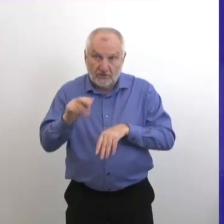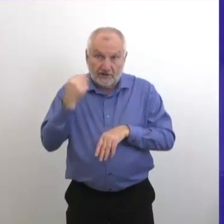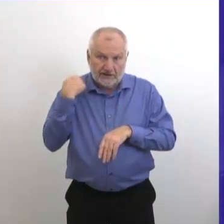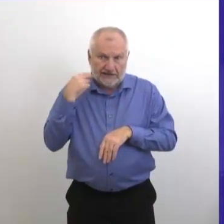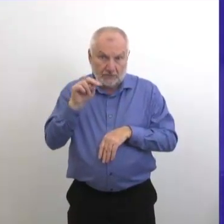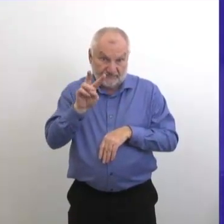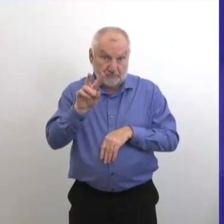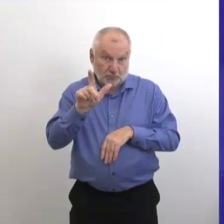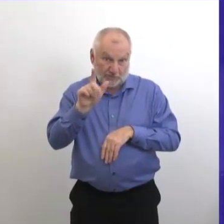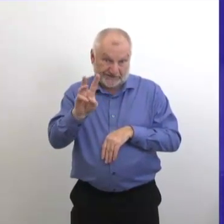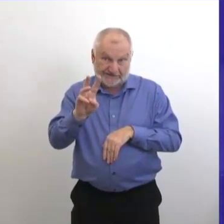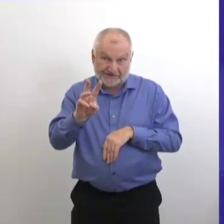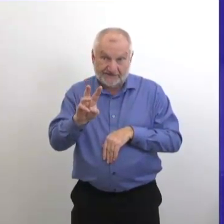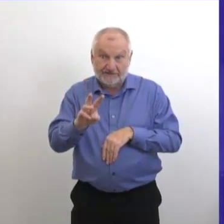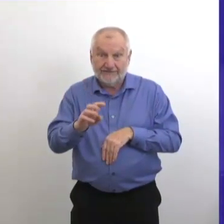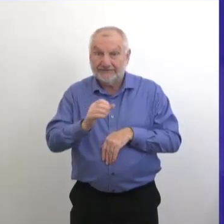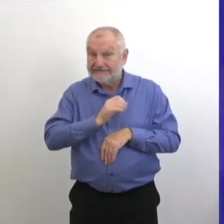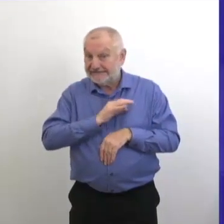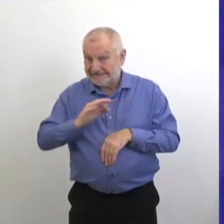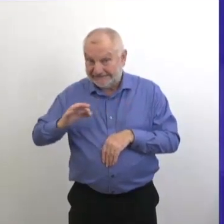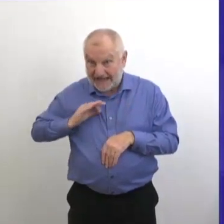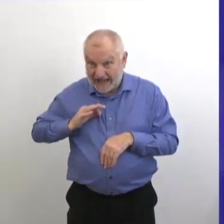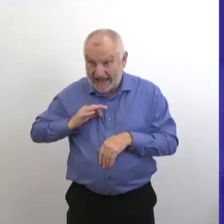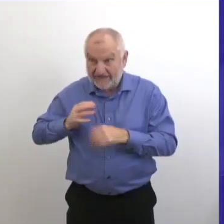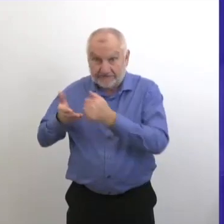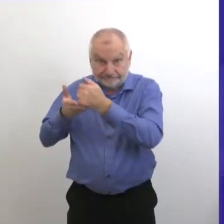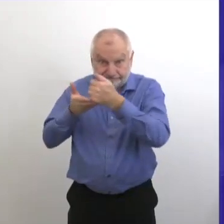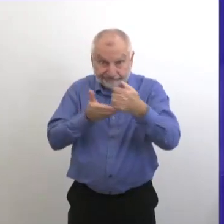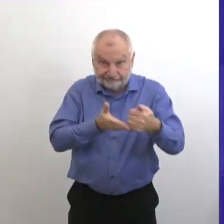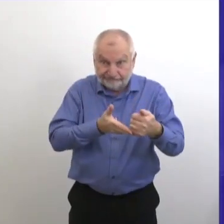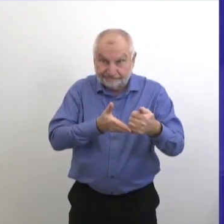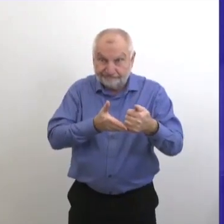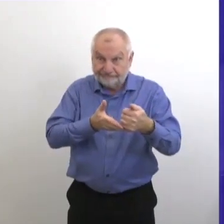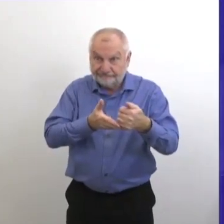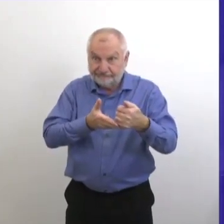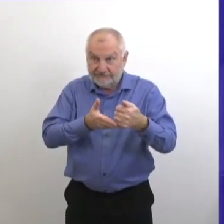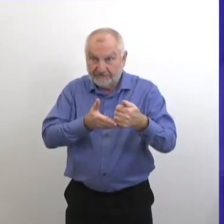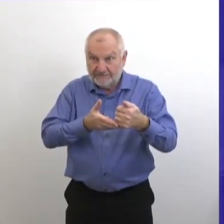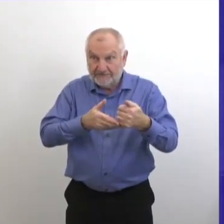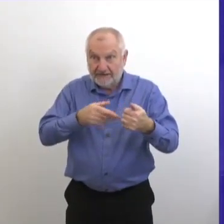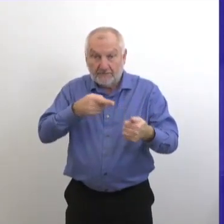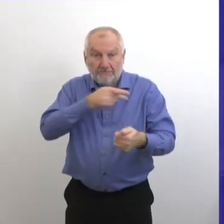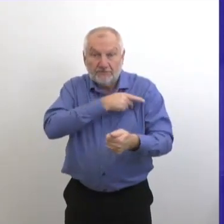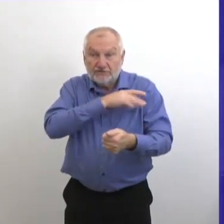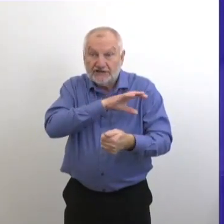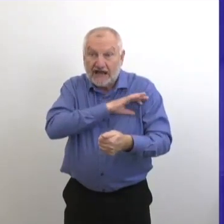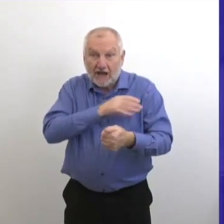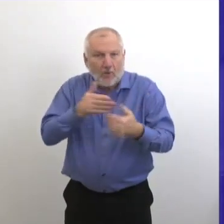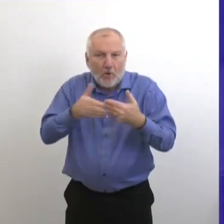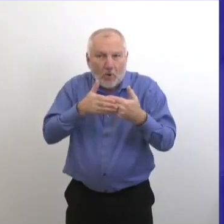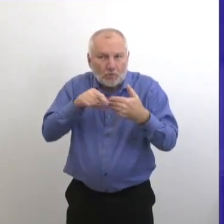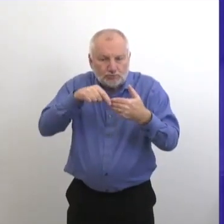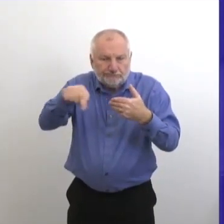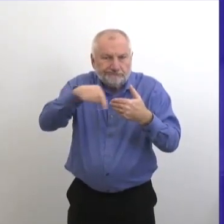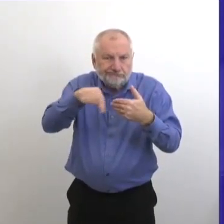là puisse aider dans le foyer épidémique qui était dans le centre de soins personnels à côté.